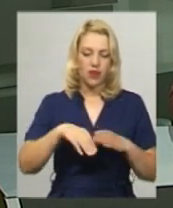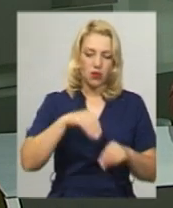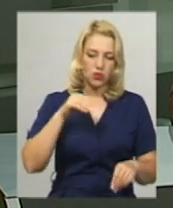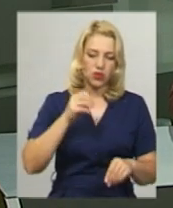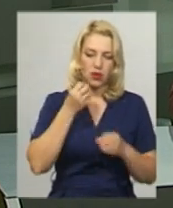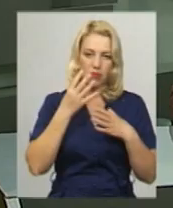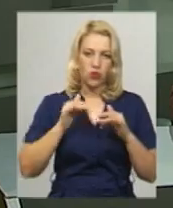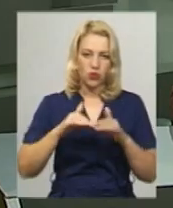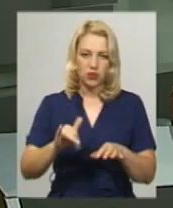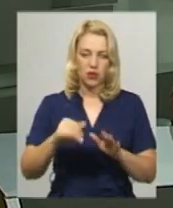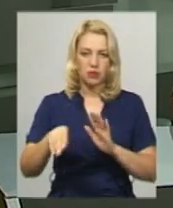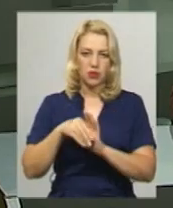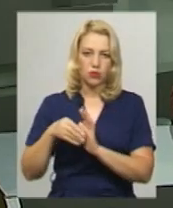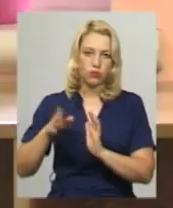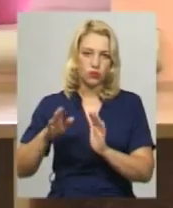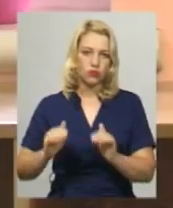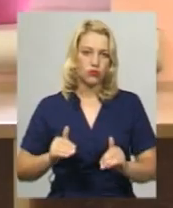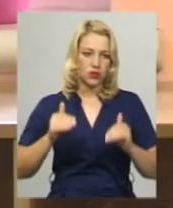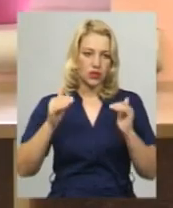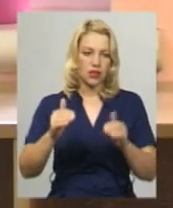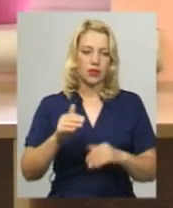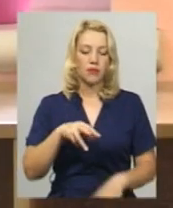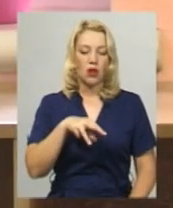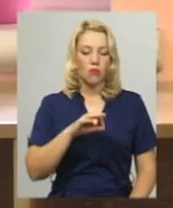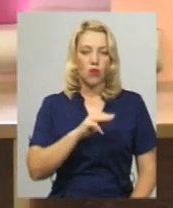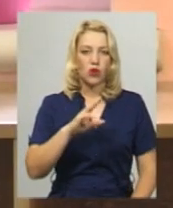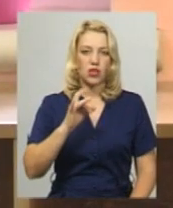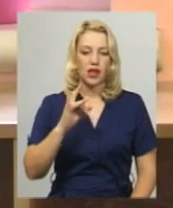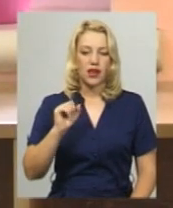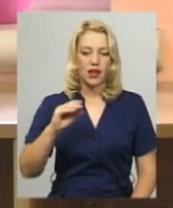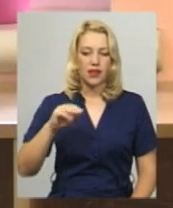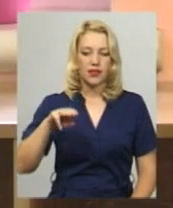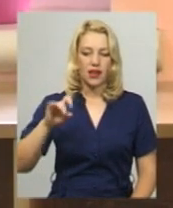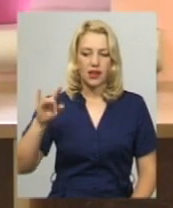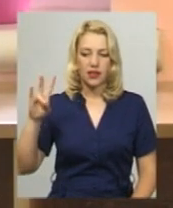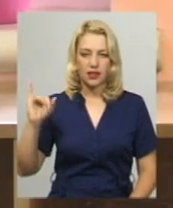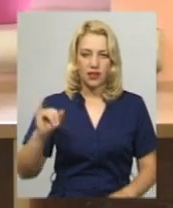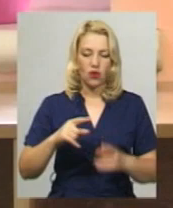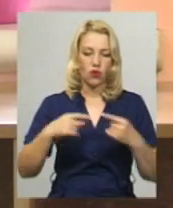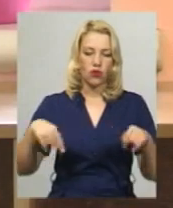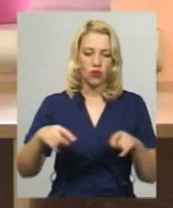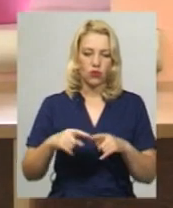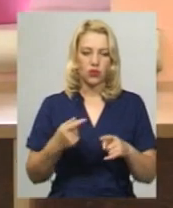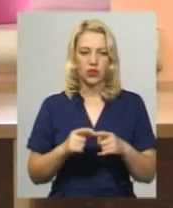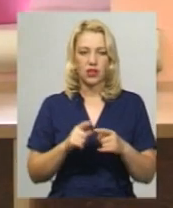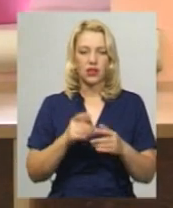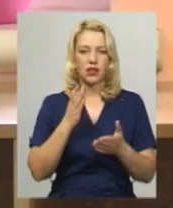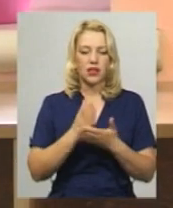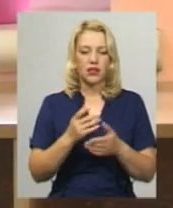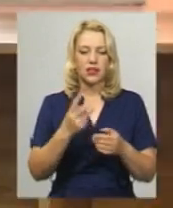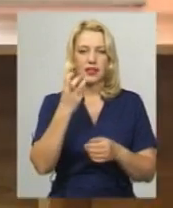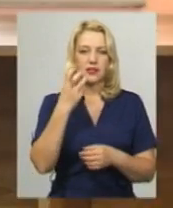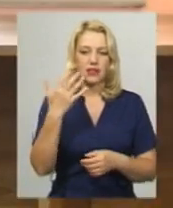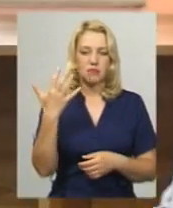підкуп зростатимуть. На мажоритарних округах розрив між лідерами дуже часто становить 300-500